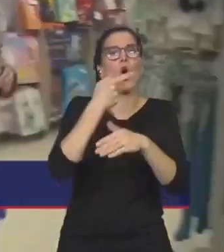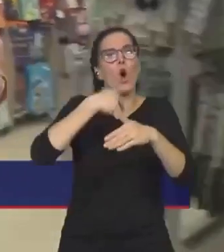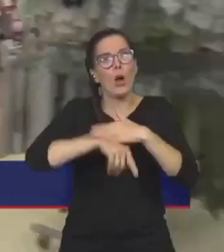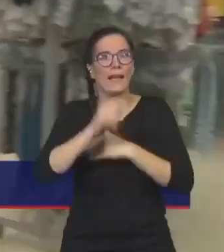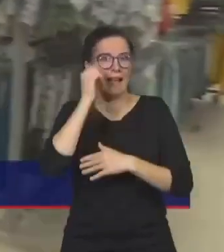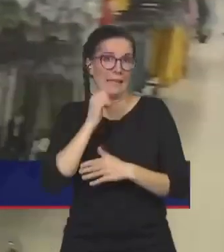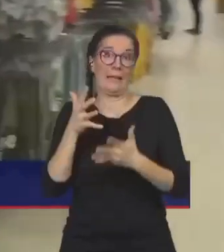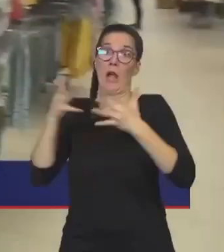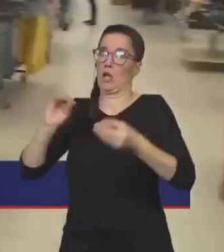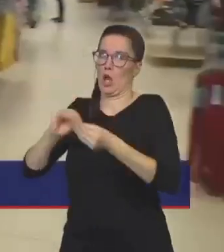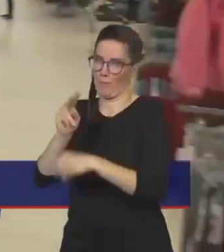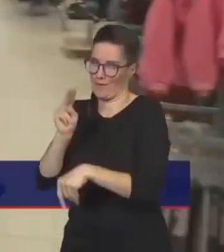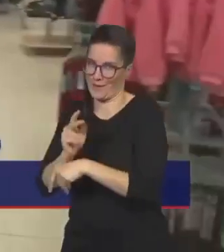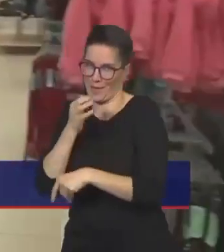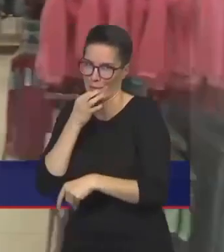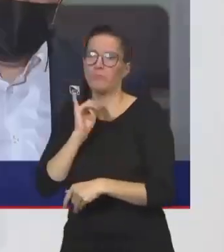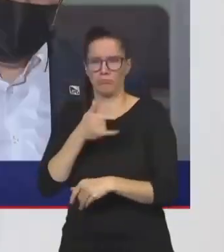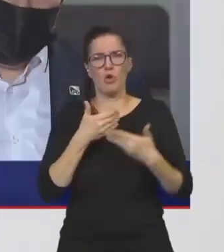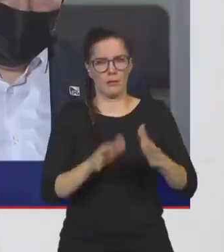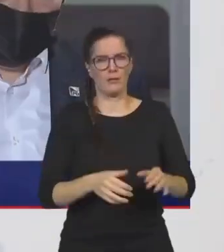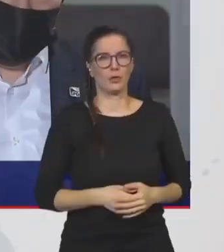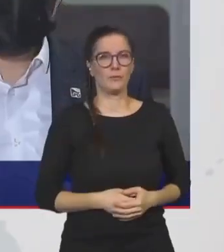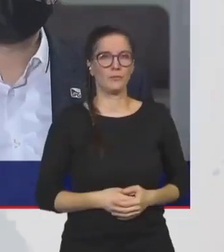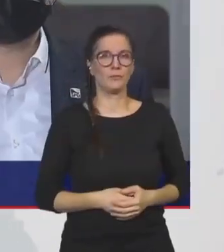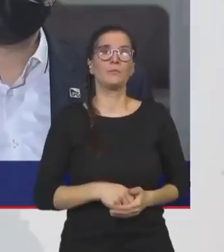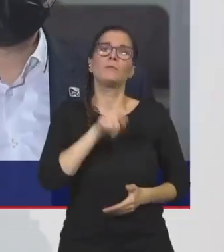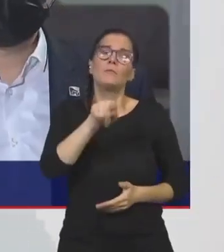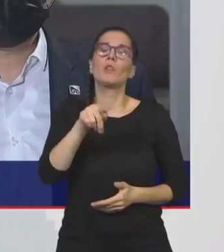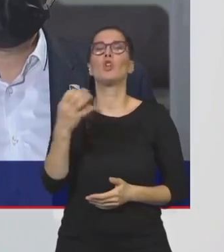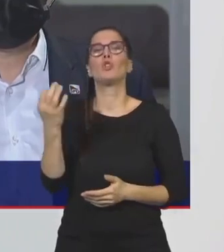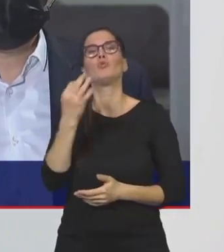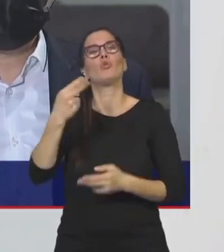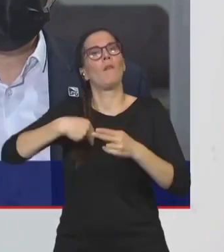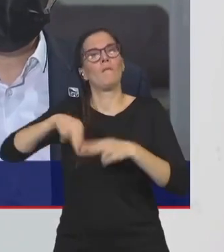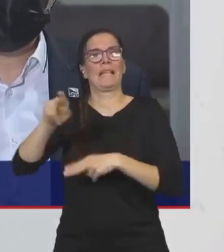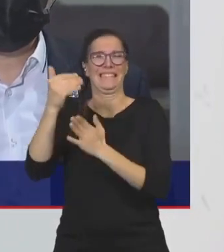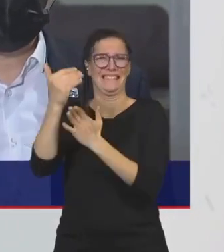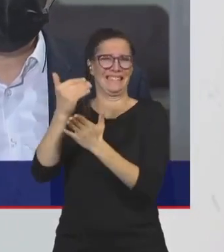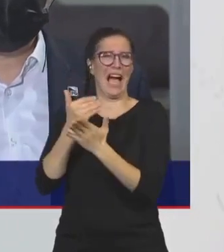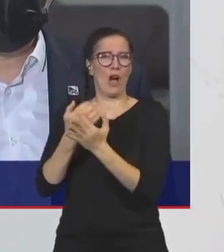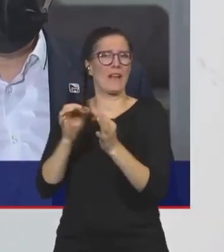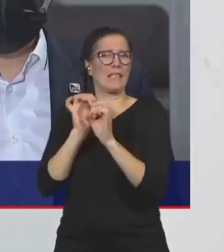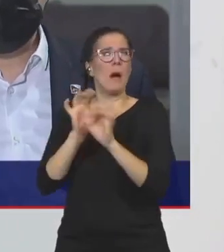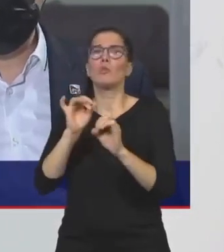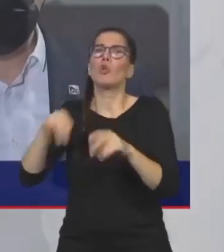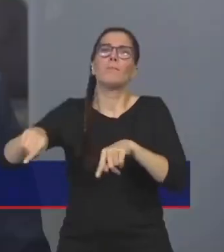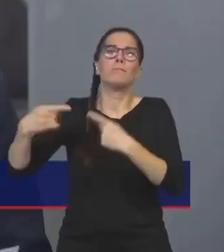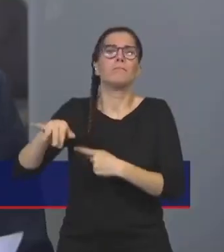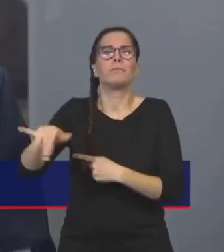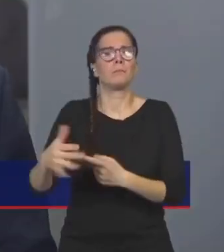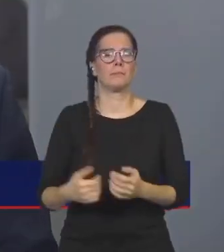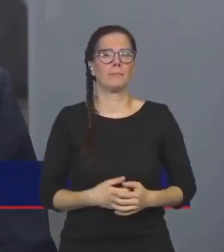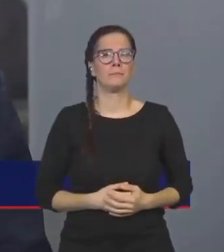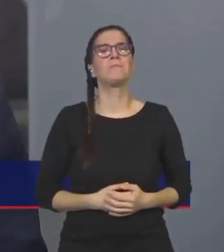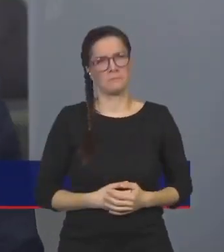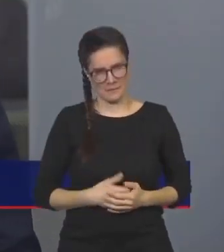velkých supermarketů, takže ano, otevřít. Jaké jsou vaše nejzásadnější připomínky k tomu zmíněnému pandemickému zákonu? Tak ty připomínky máme